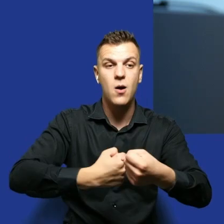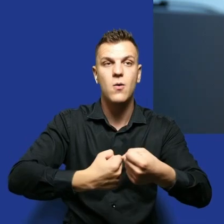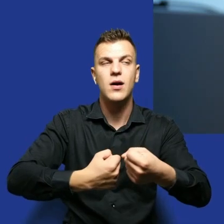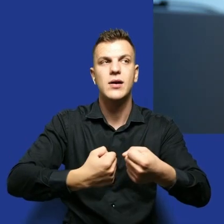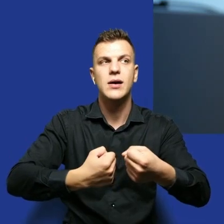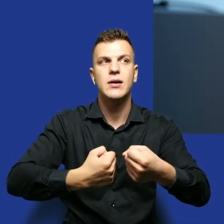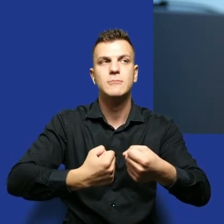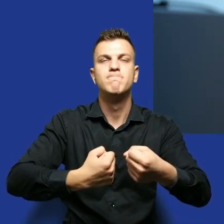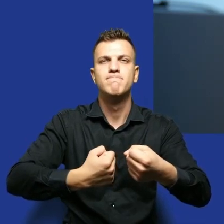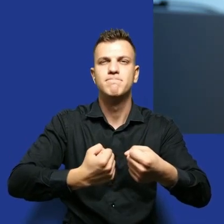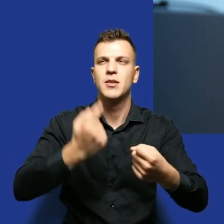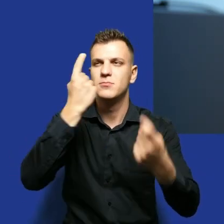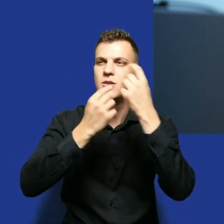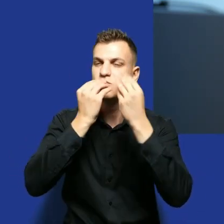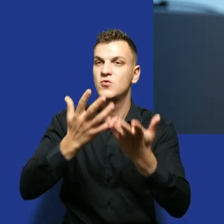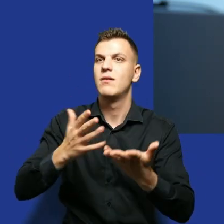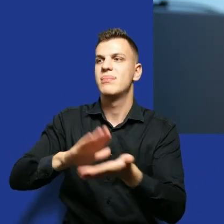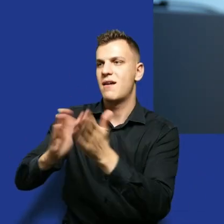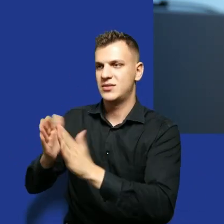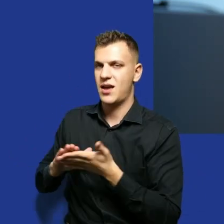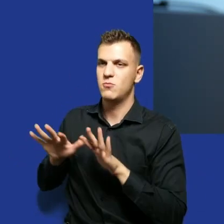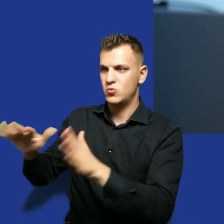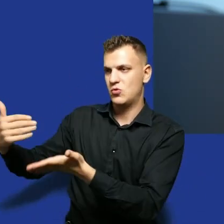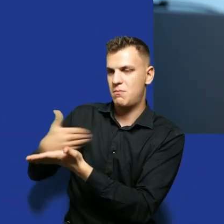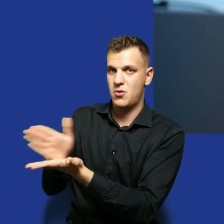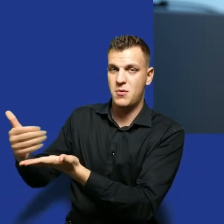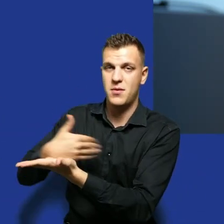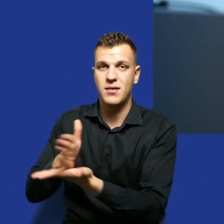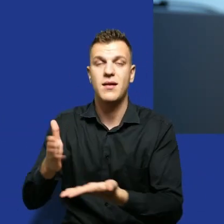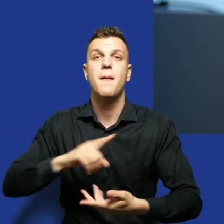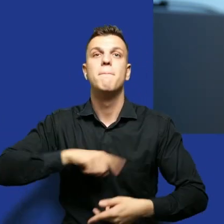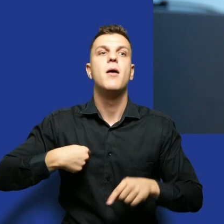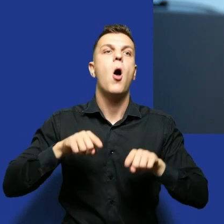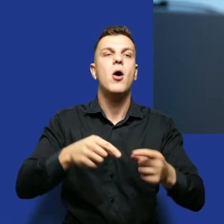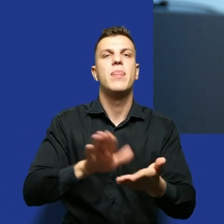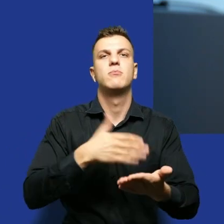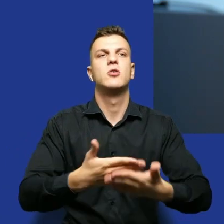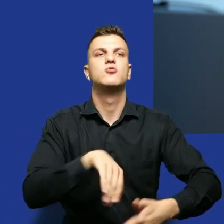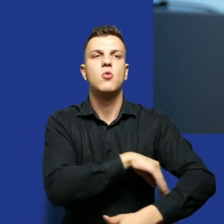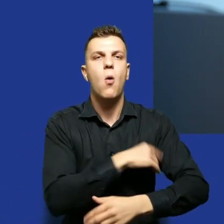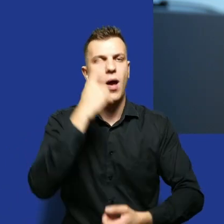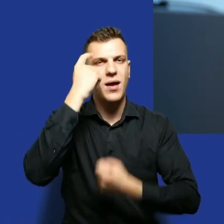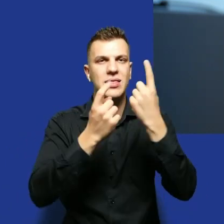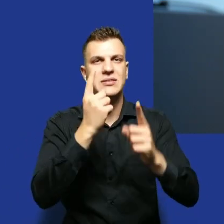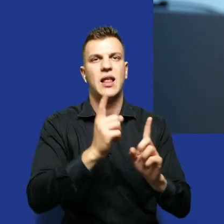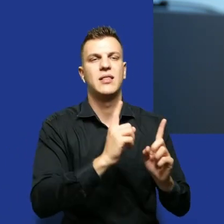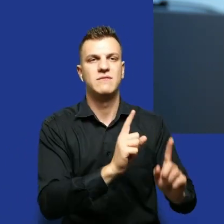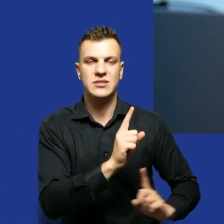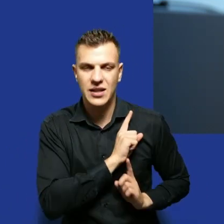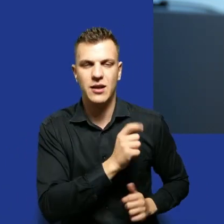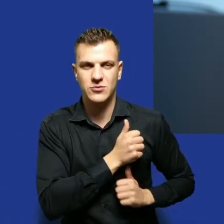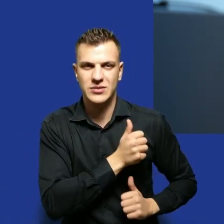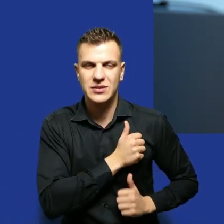I te inicjatywy, o których wspomniała Alina na początku, które my organizujemy, jak Szkoła Inicjatyw Strażniczych, czy Beznadzieja Małej i Dużej Gminy,